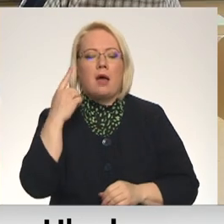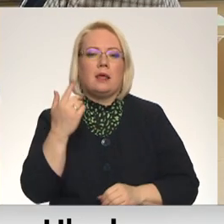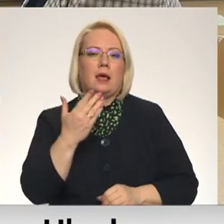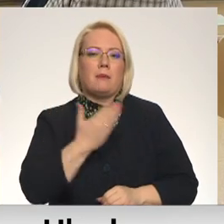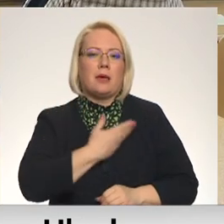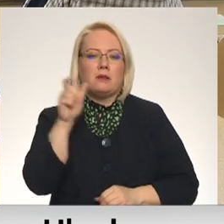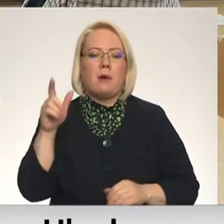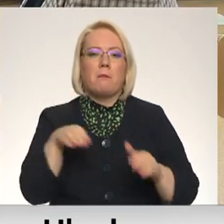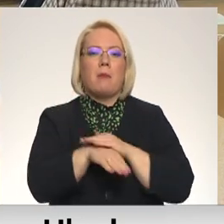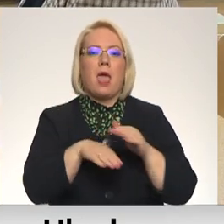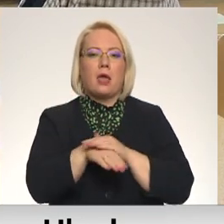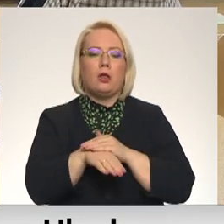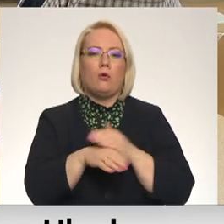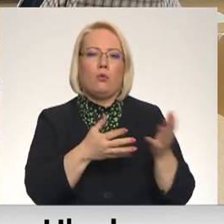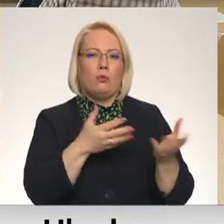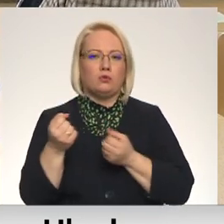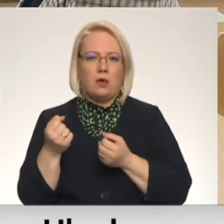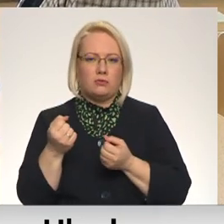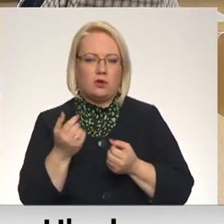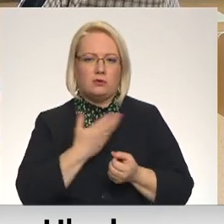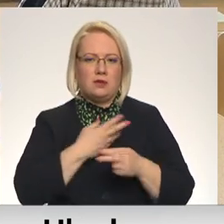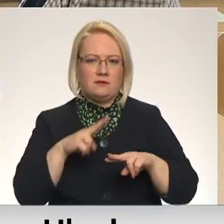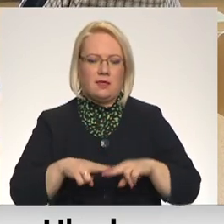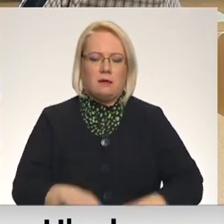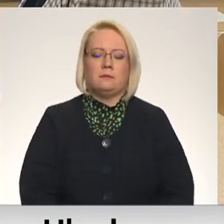izmitenāšanu. Sintija Lukjānska, Aleksandrs Fedotos, LRT+.